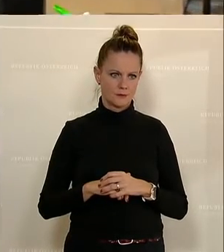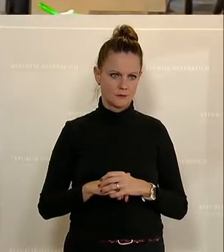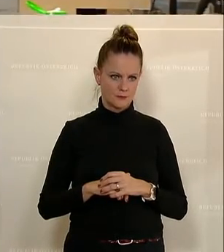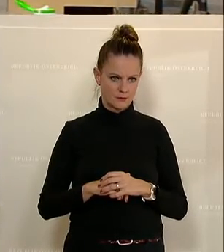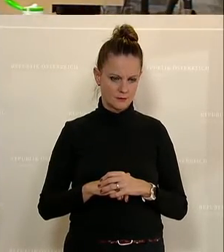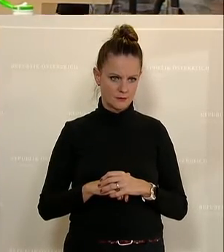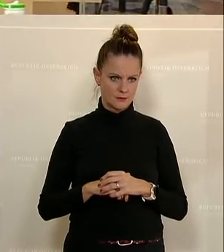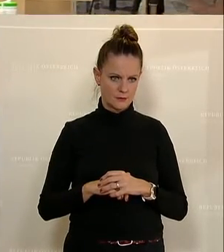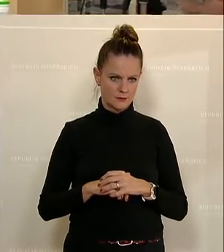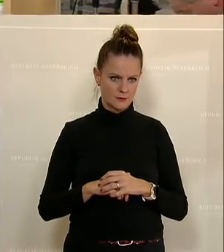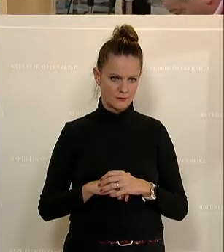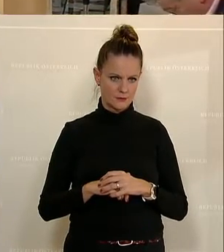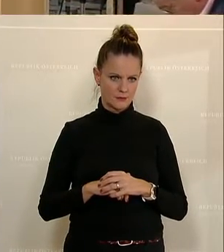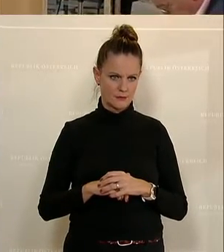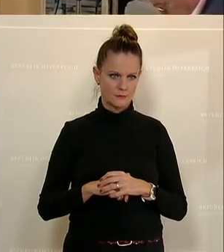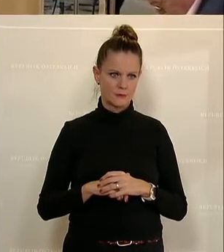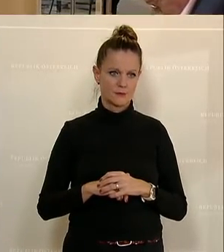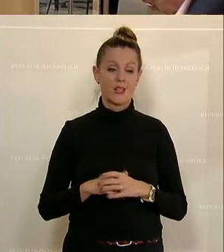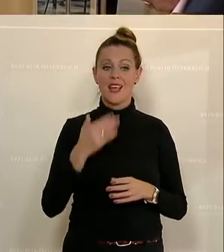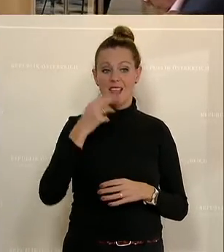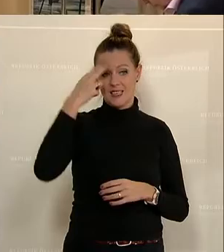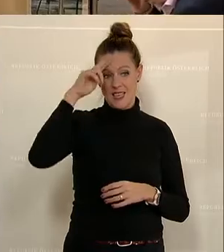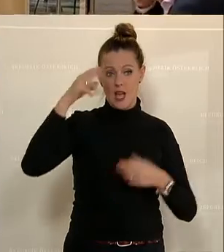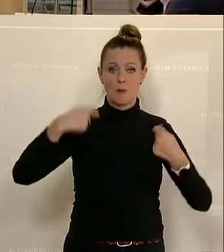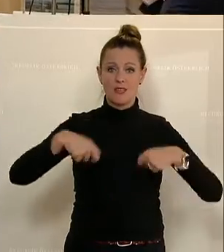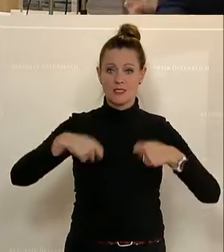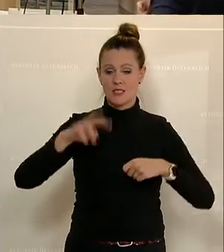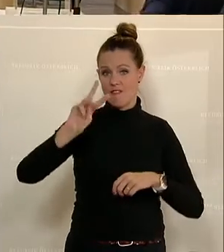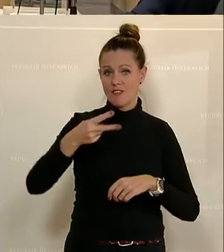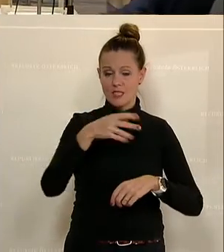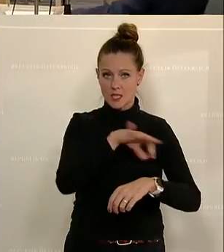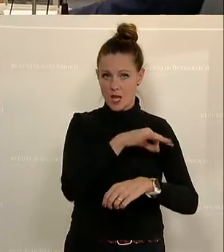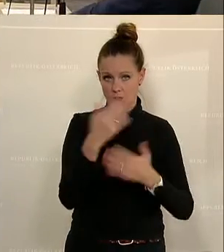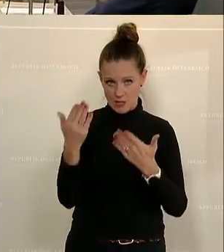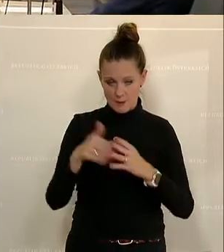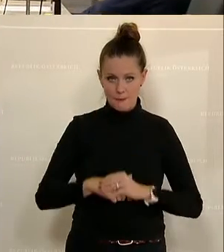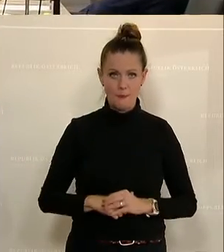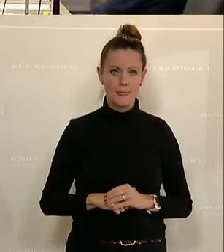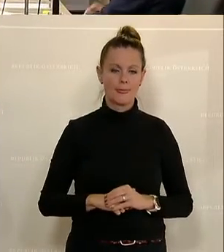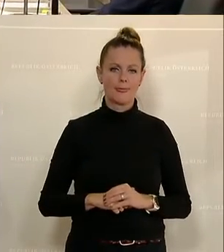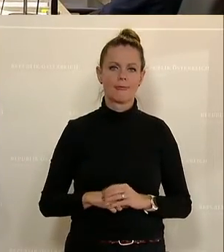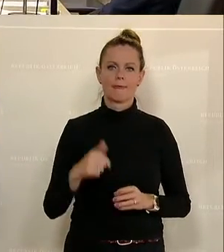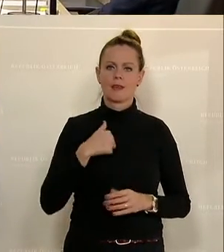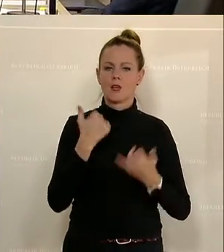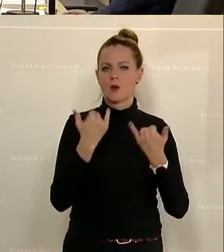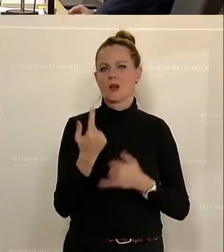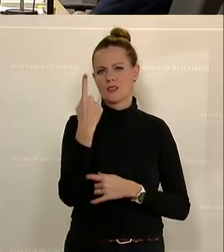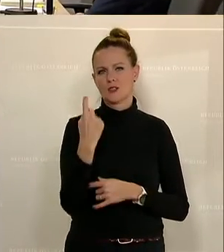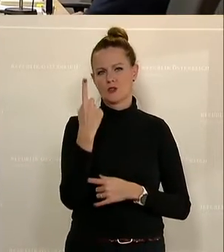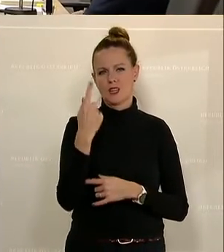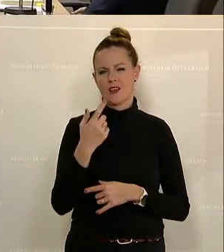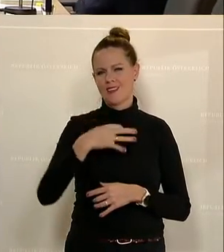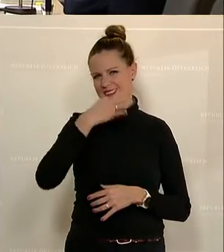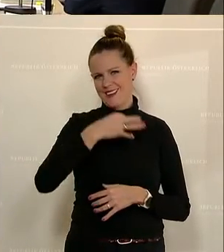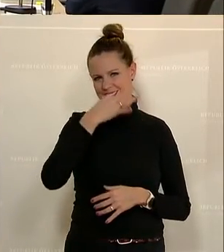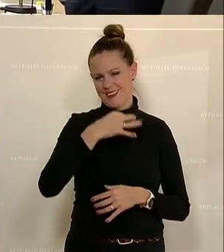Transformationsfonds, was bedeutet der? Der wird in den kommenden Jahren werden da 5,7 Milliarden Euro in die Transformation der